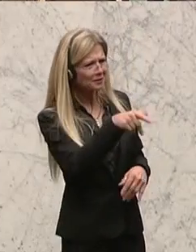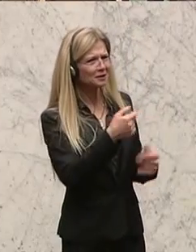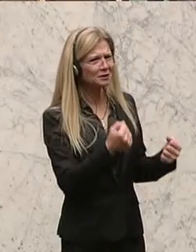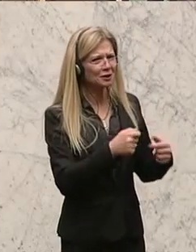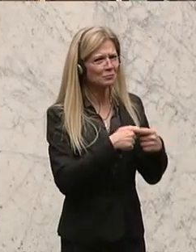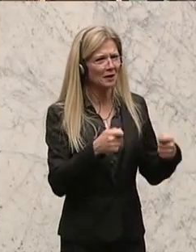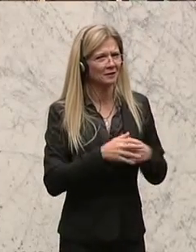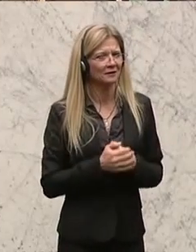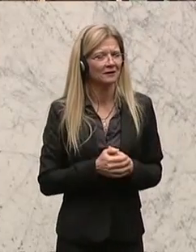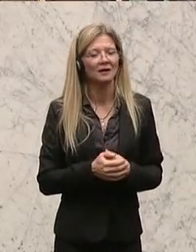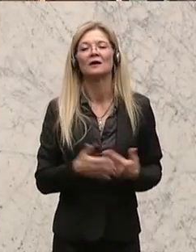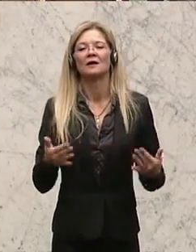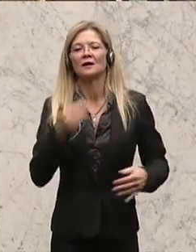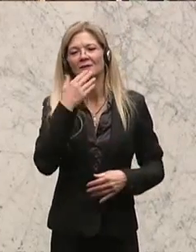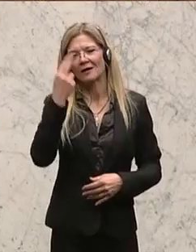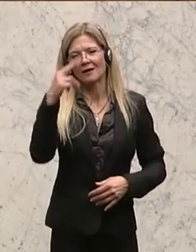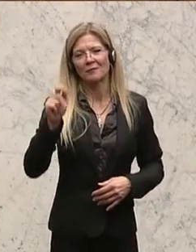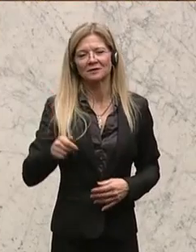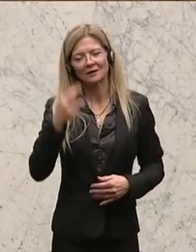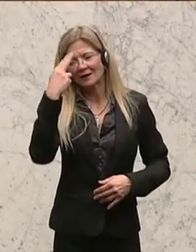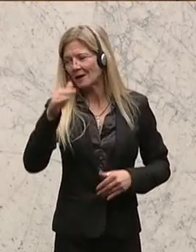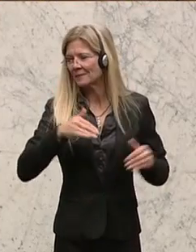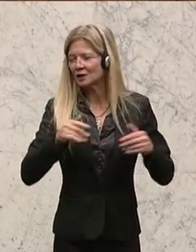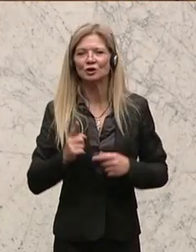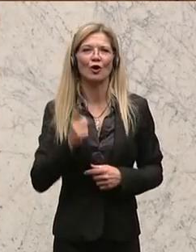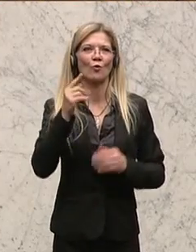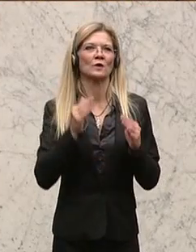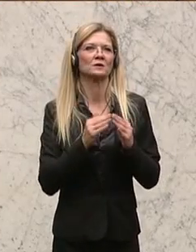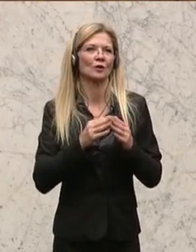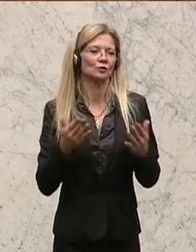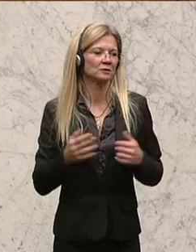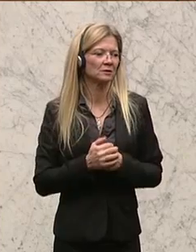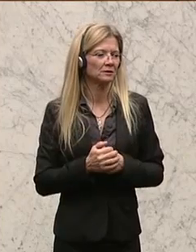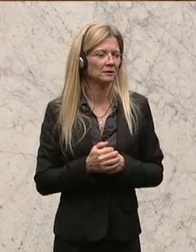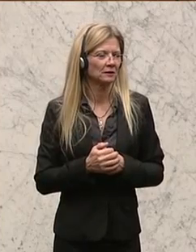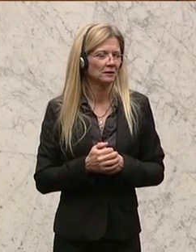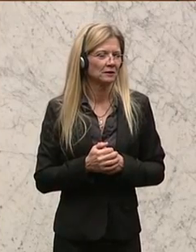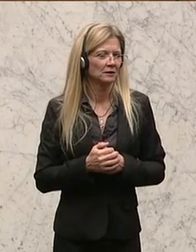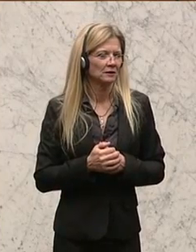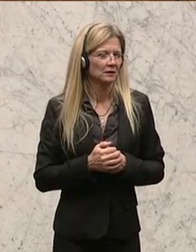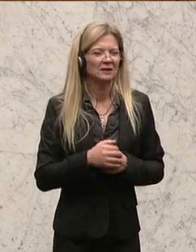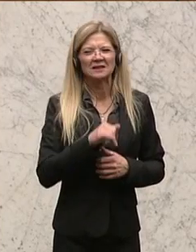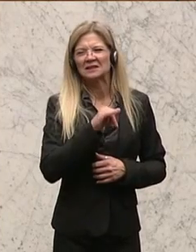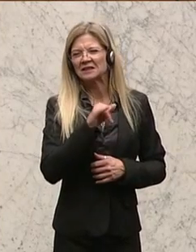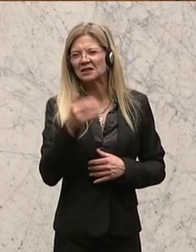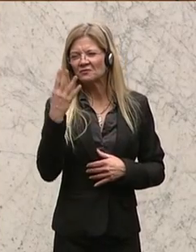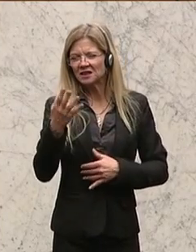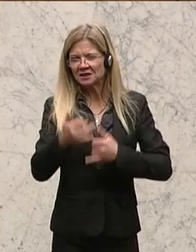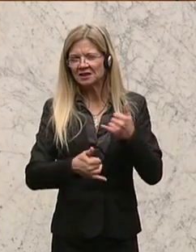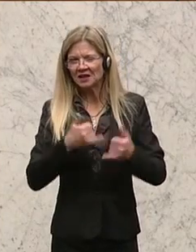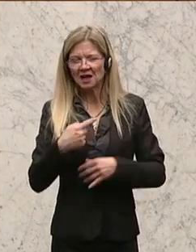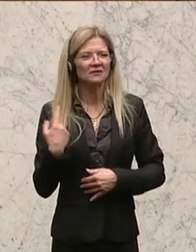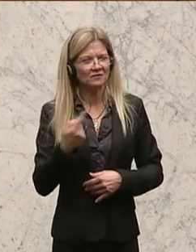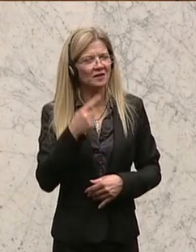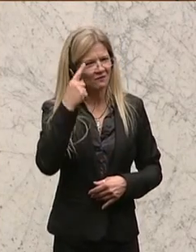Danke, Herr Präsident, Herr Minister Hohes Haus. Spätestens seit 40 Jahren wissen wir über den